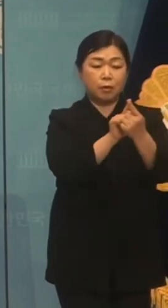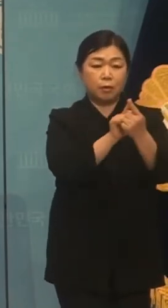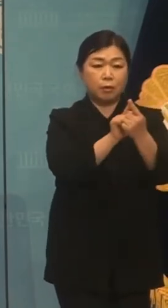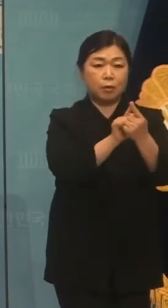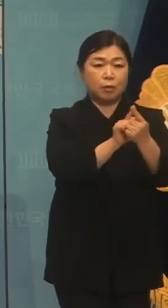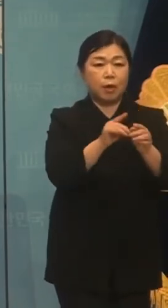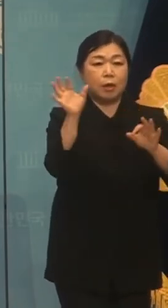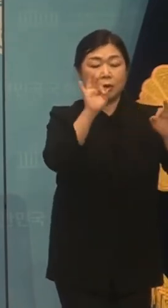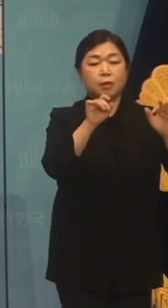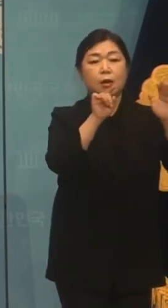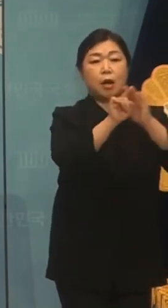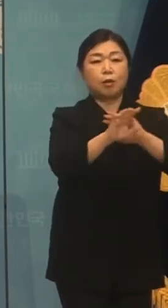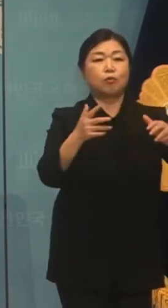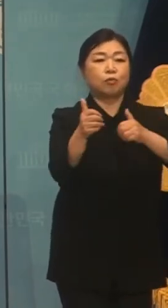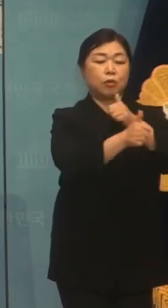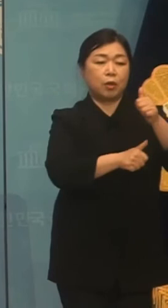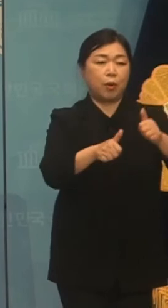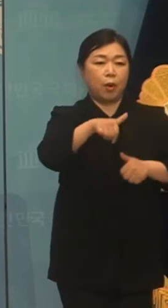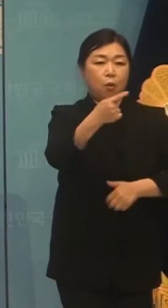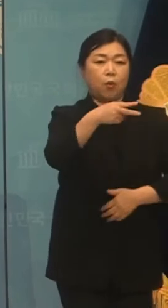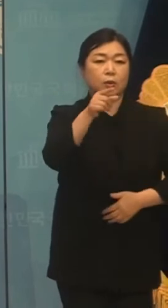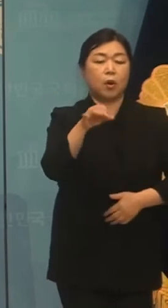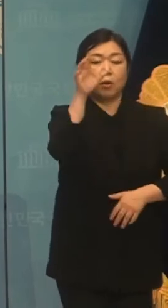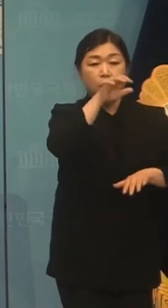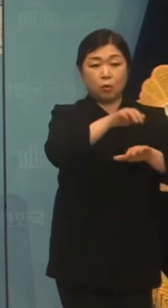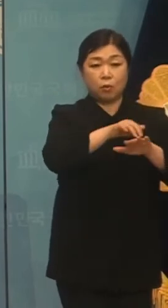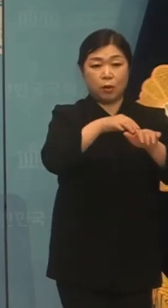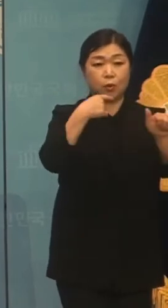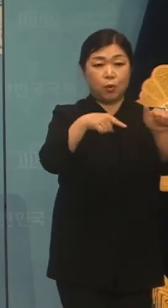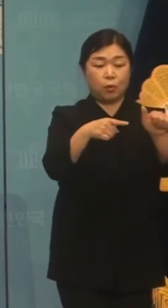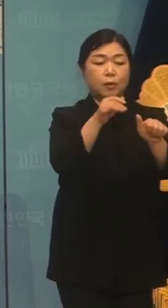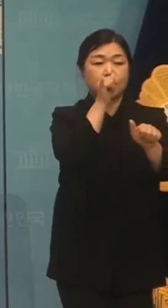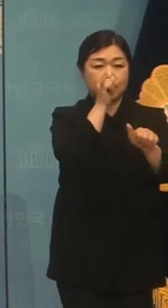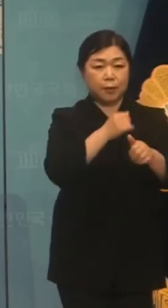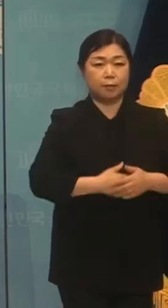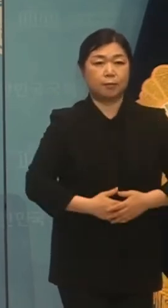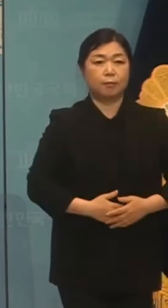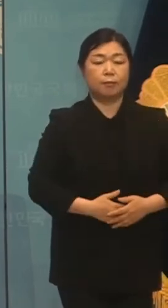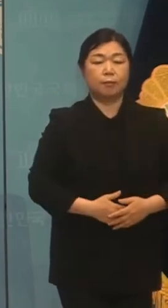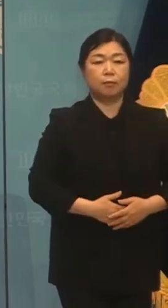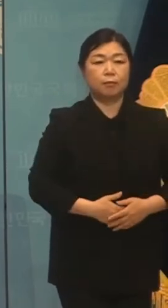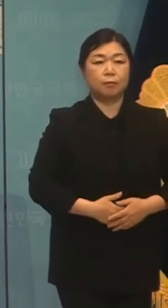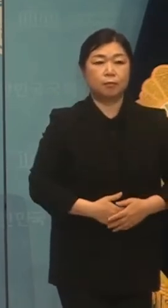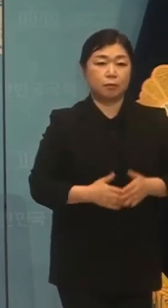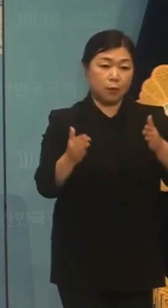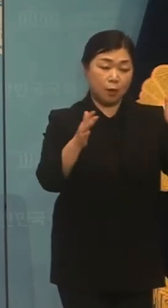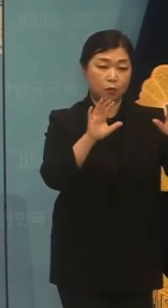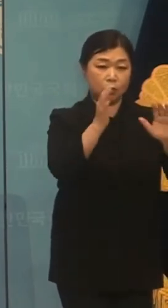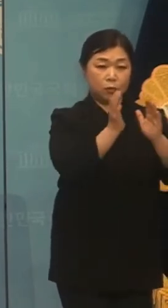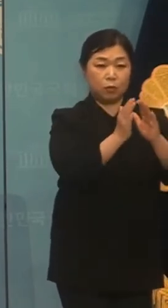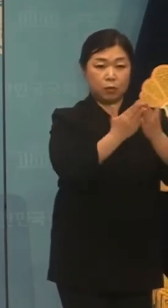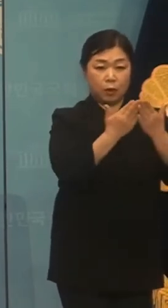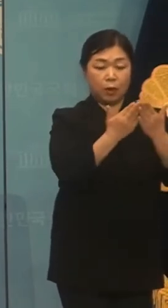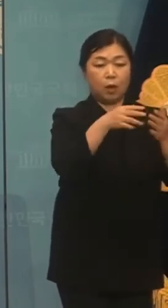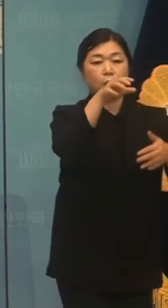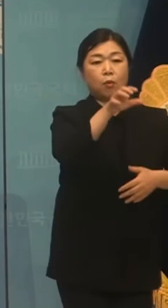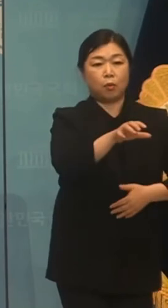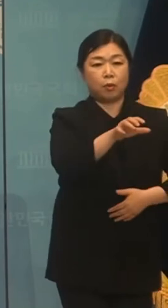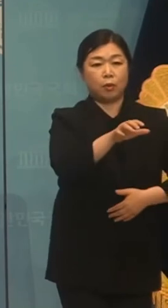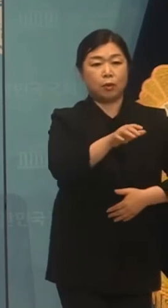찾아가는 국회 고성연수원 교육을 진행합니다. 다음 국회 도수만은